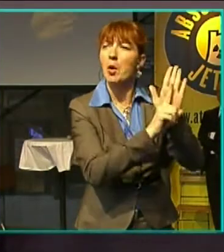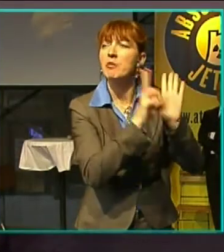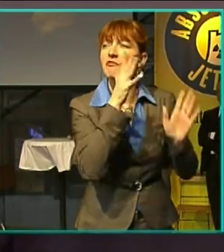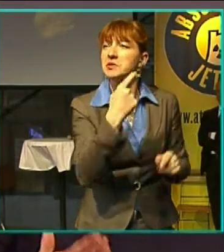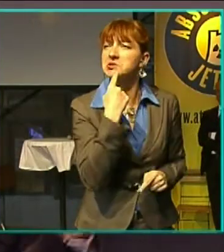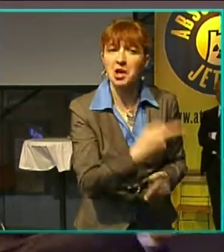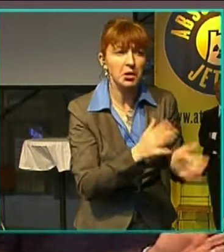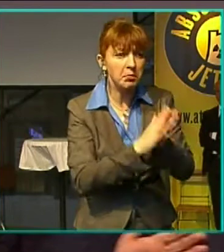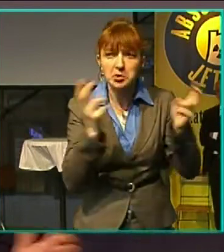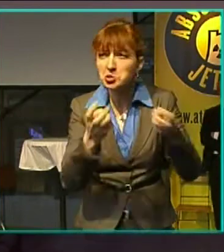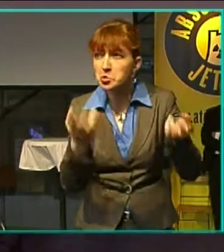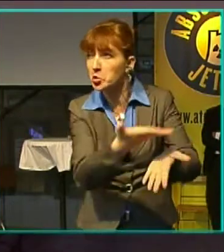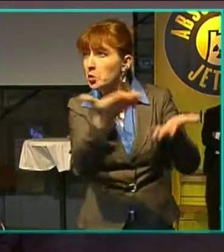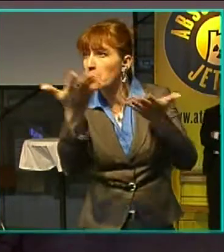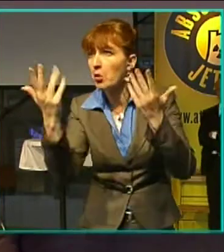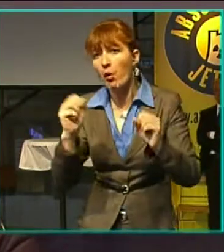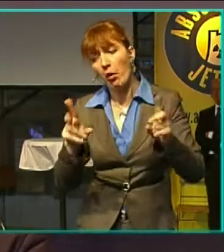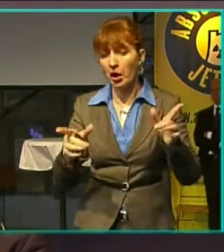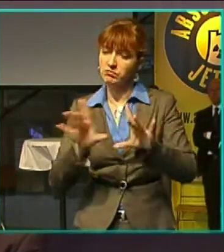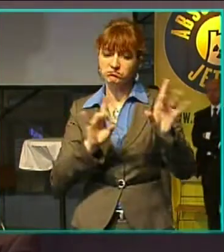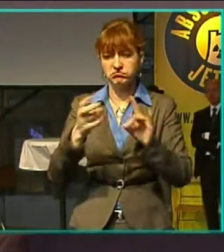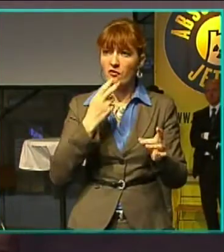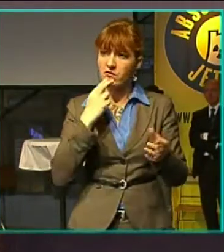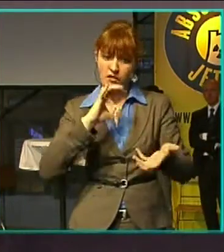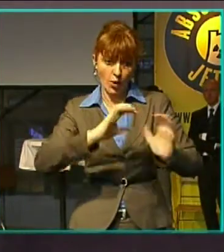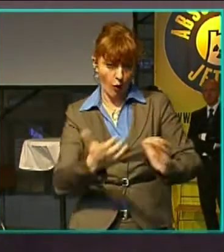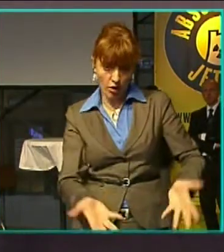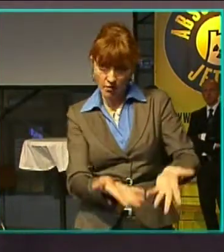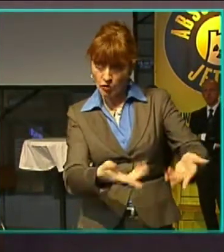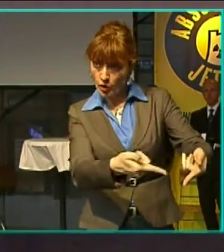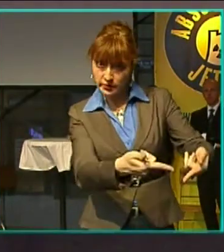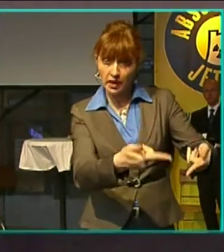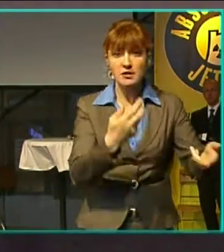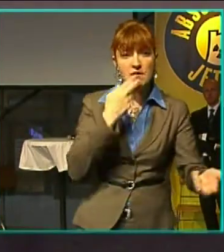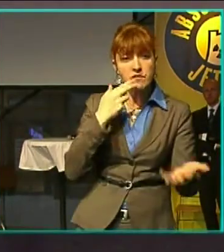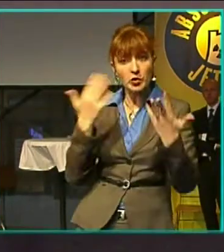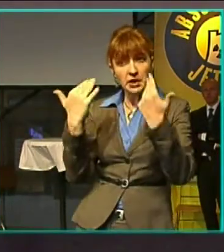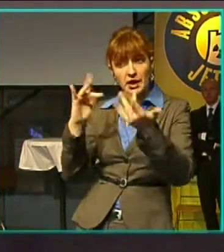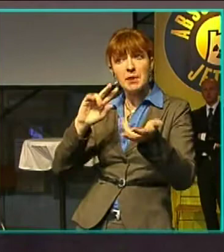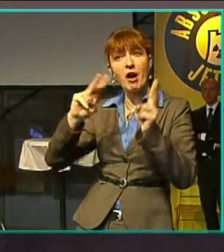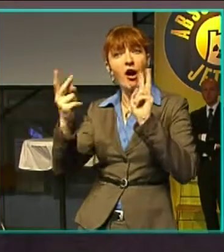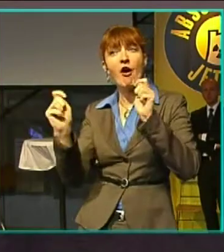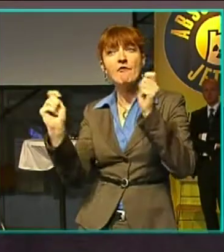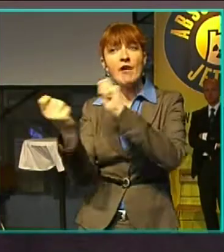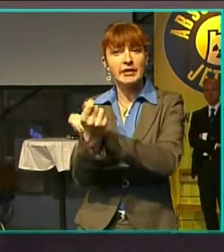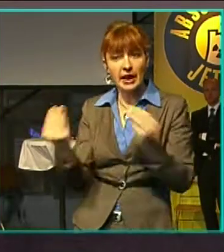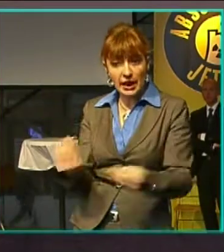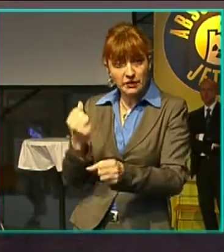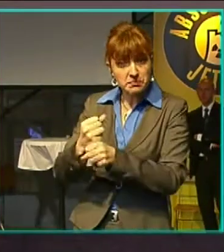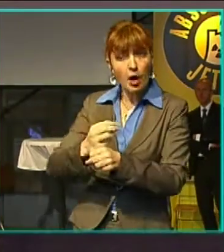aus, wollt ihr die Kohle fördern, wollt ihr gegen den Klimawandel etwas machen oder wollt ihr